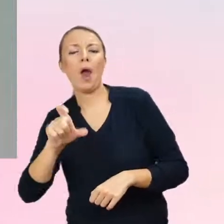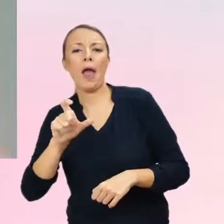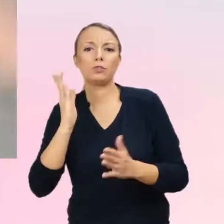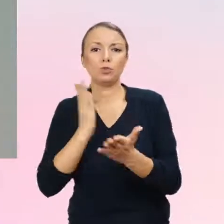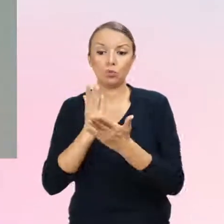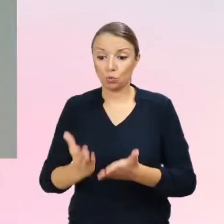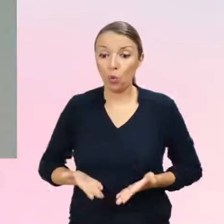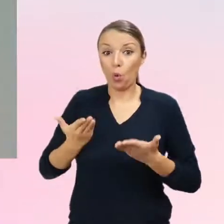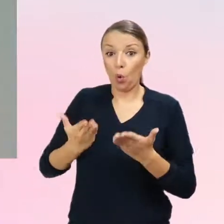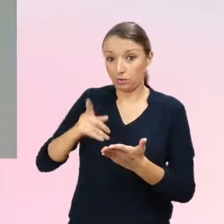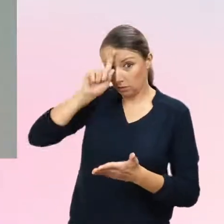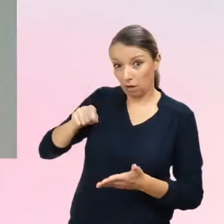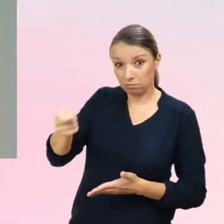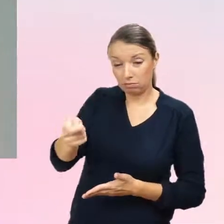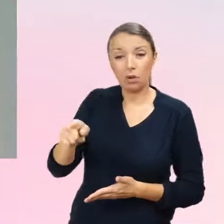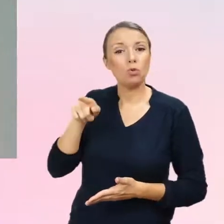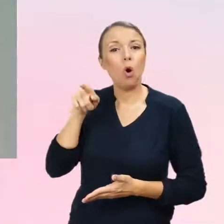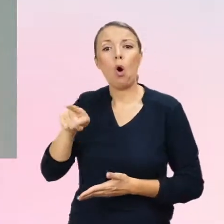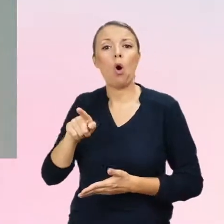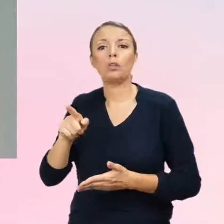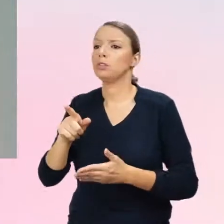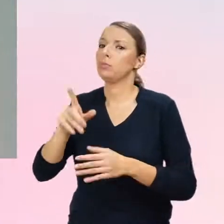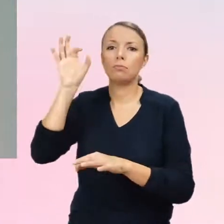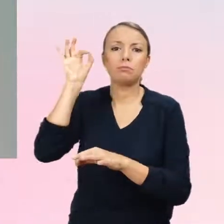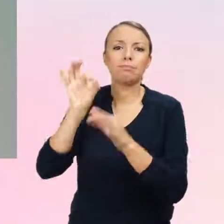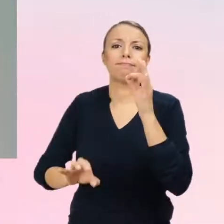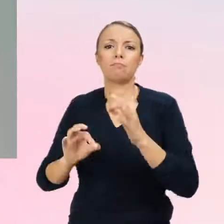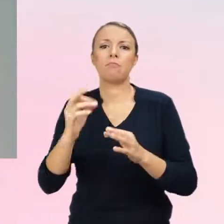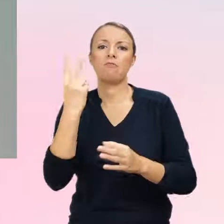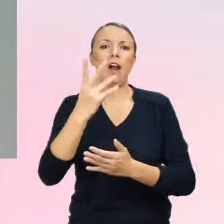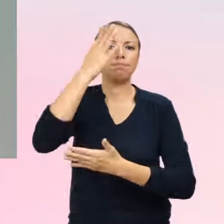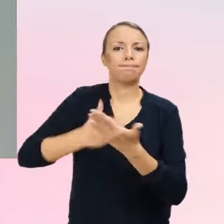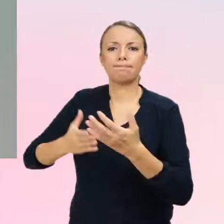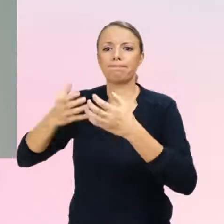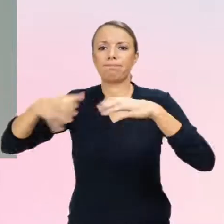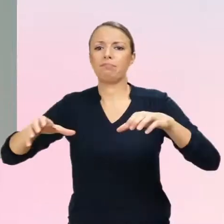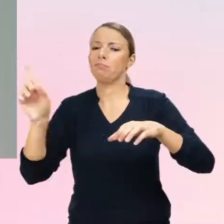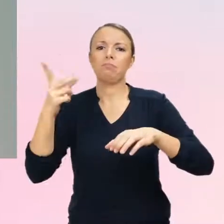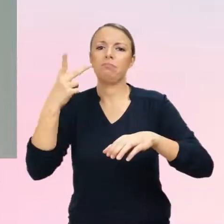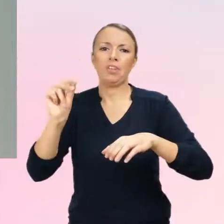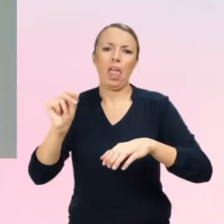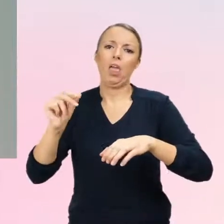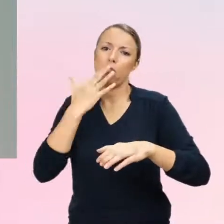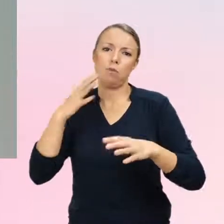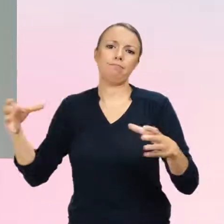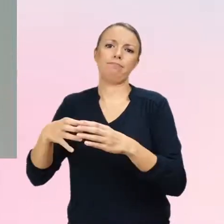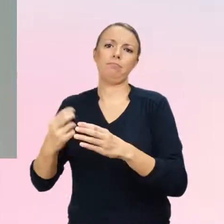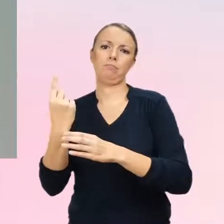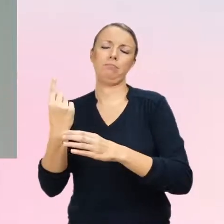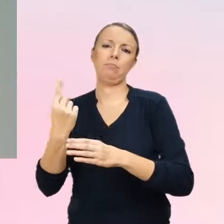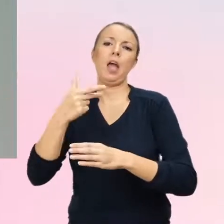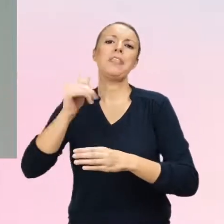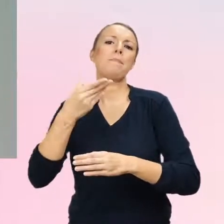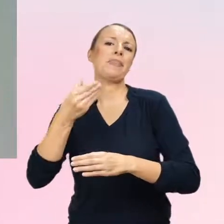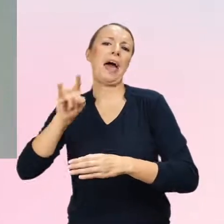oni nie wchodzą w paradygmat dualistyczny, tylko wchodzą w ten niebinarny. I to może początek być eksploracji, że od niebinarności